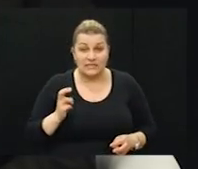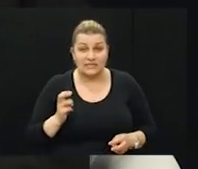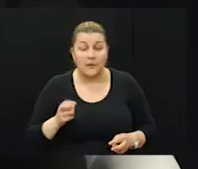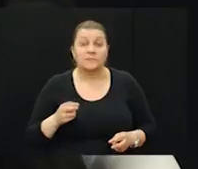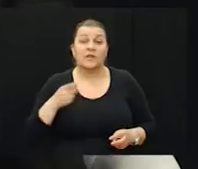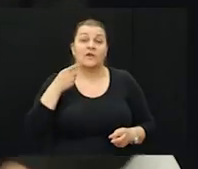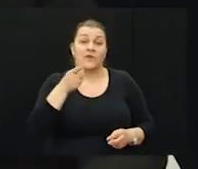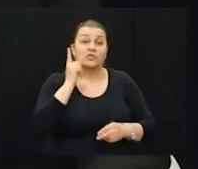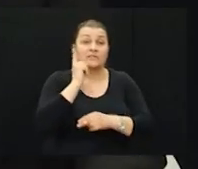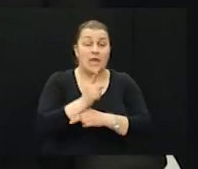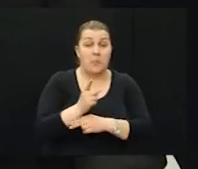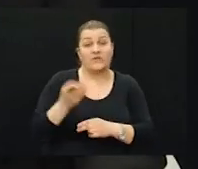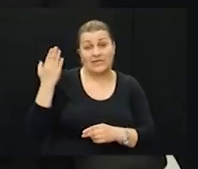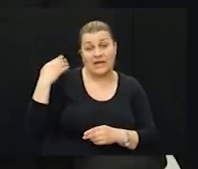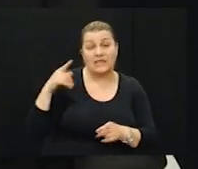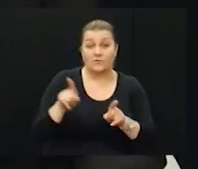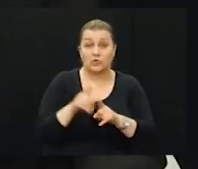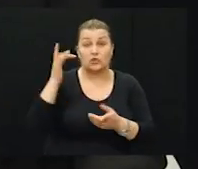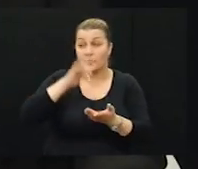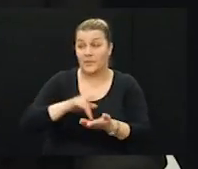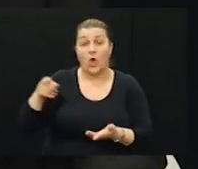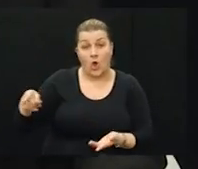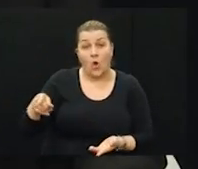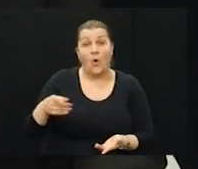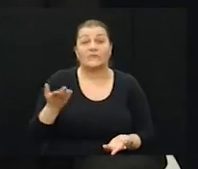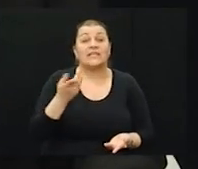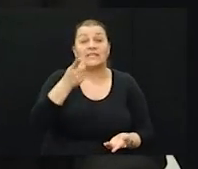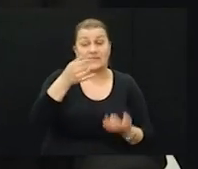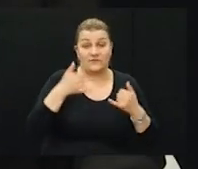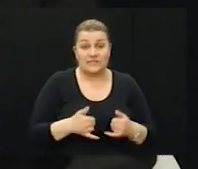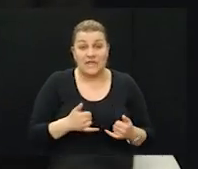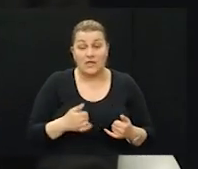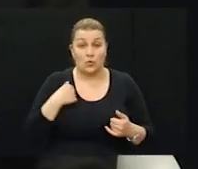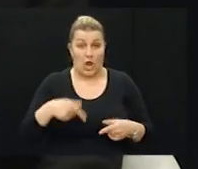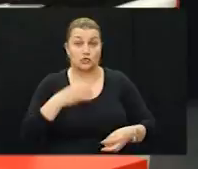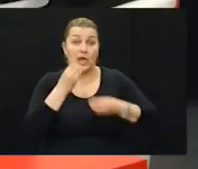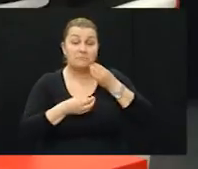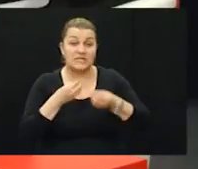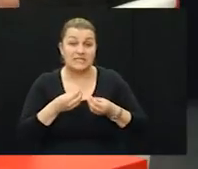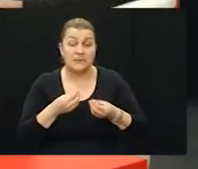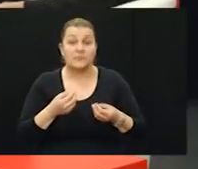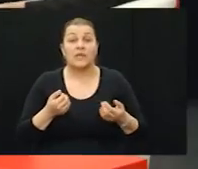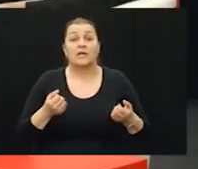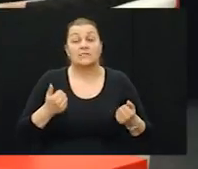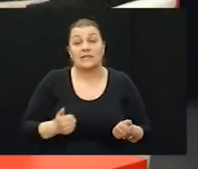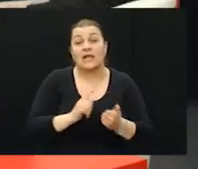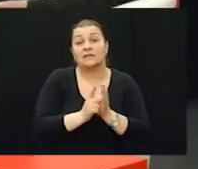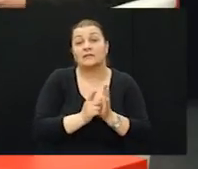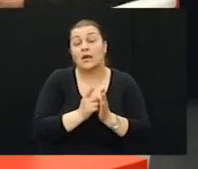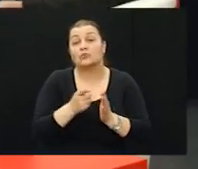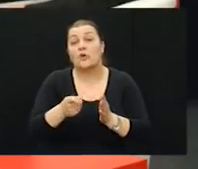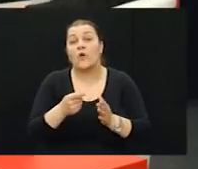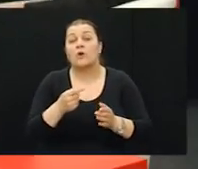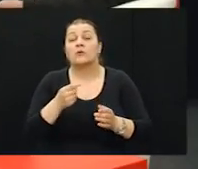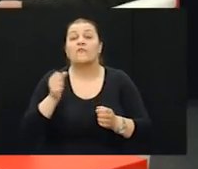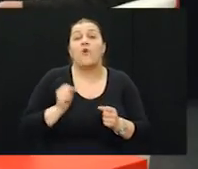mornarice i vaš zapovednik je nedano bio također ovdje gdje ste sad vi u našoj emisije. Trenutno aktualna je ovo pitanje, vojni